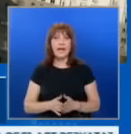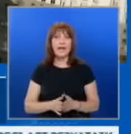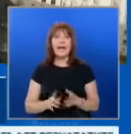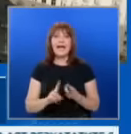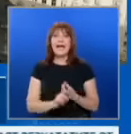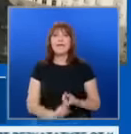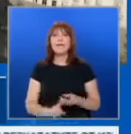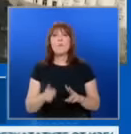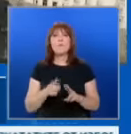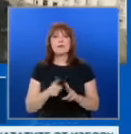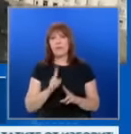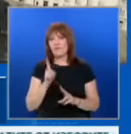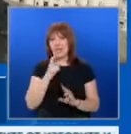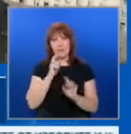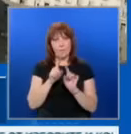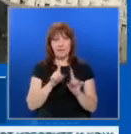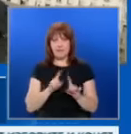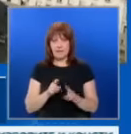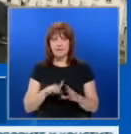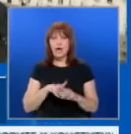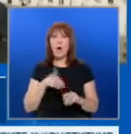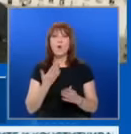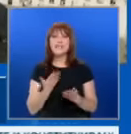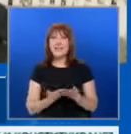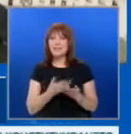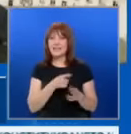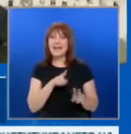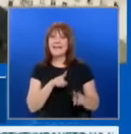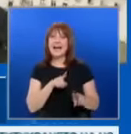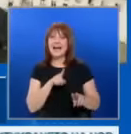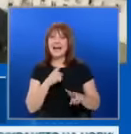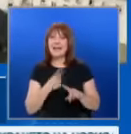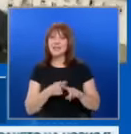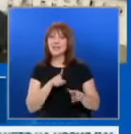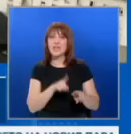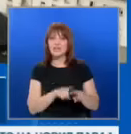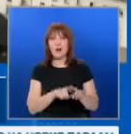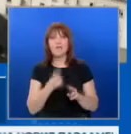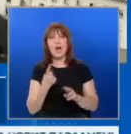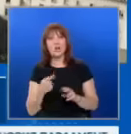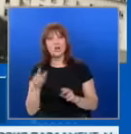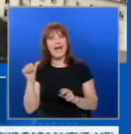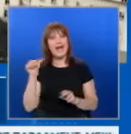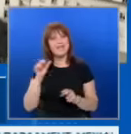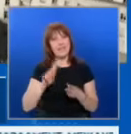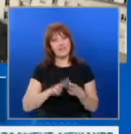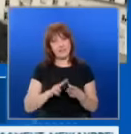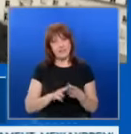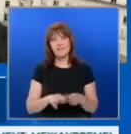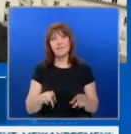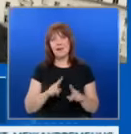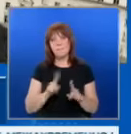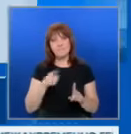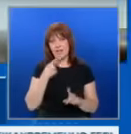Кирил Пътков не е коментирал до момента оставката на Христо Иванов. Другия съпредседател на ПП също, Асен